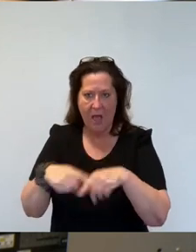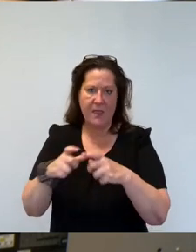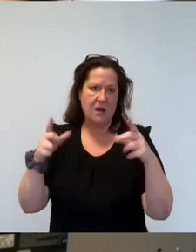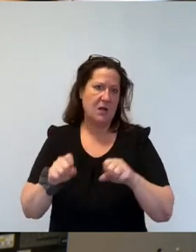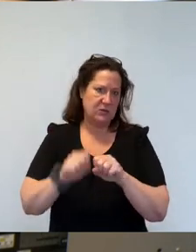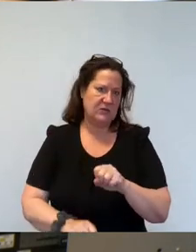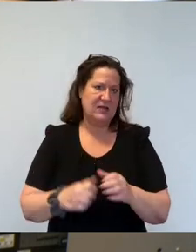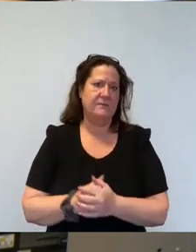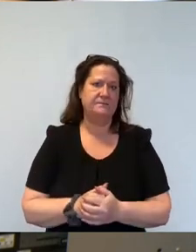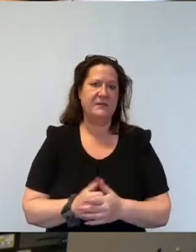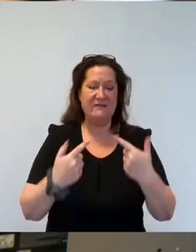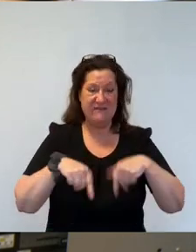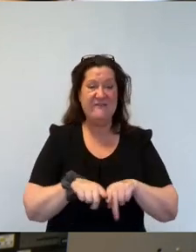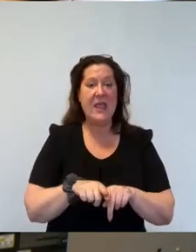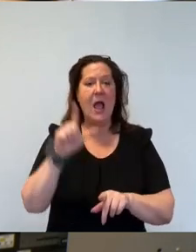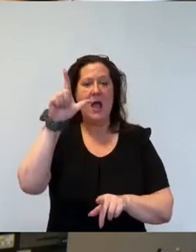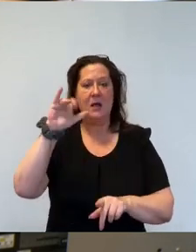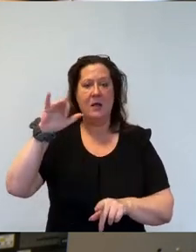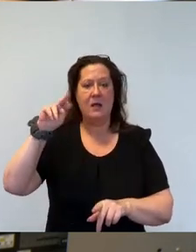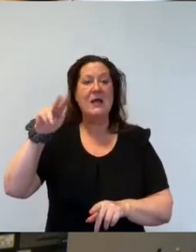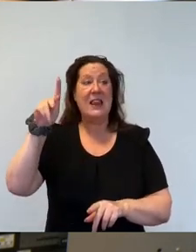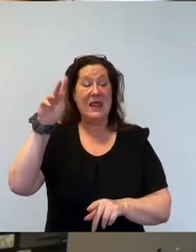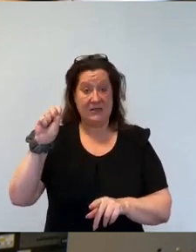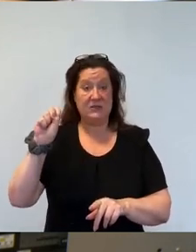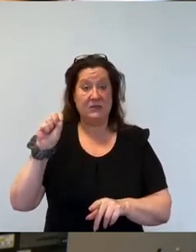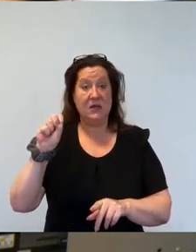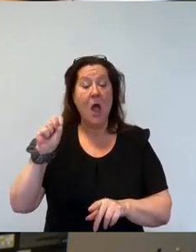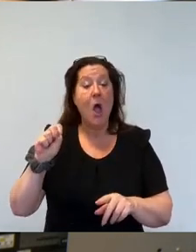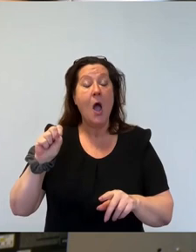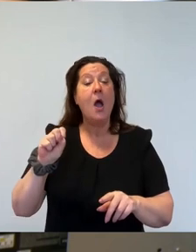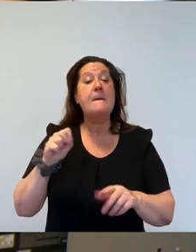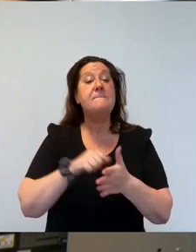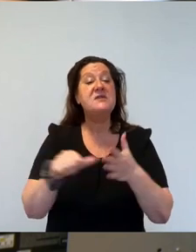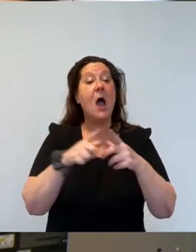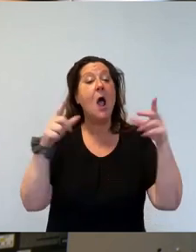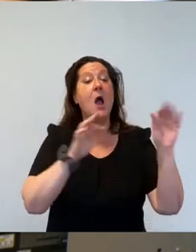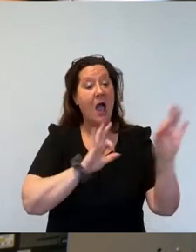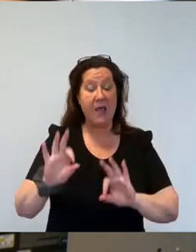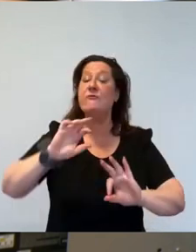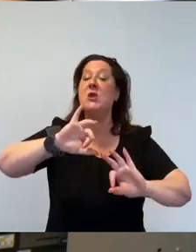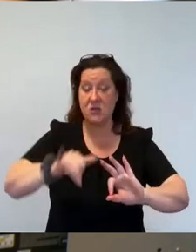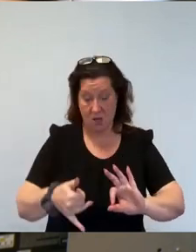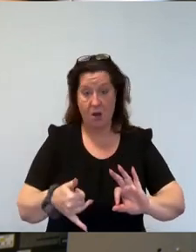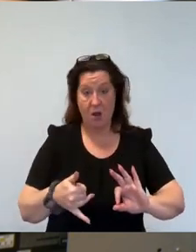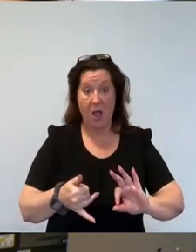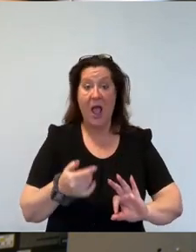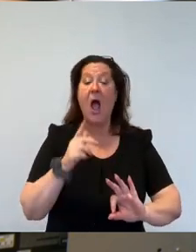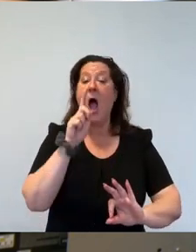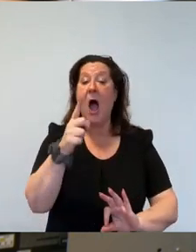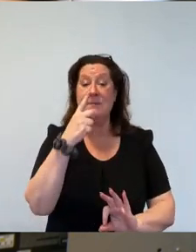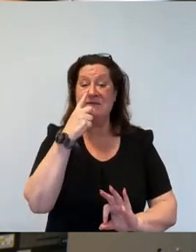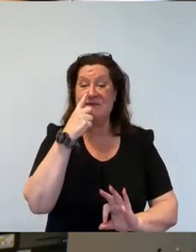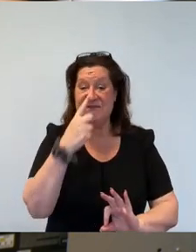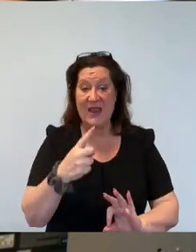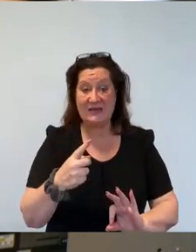sind durchaus offen für die Einführung einer Bezahlkarte, aber eben nur, wenn sie, so wie ich es ausgeführt habe, nicht